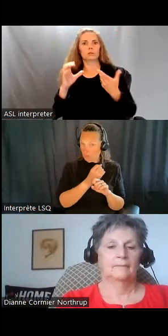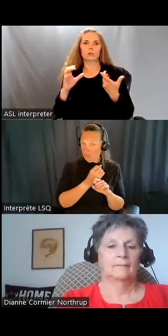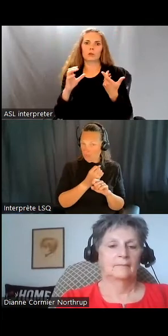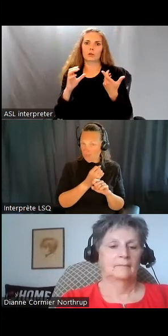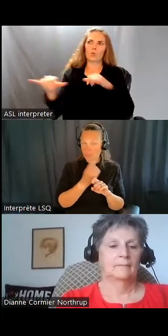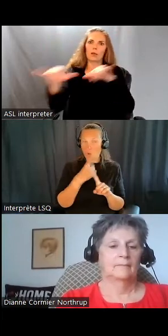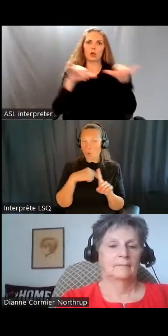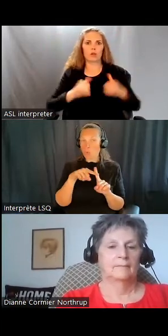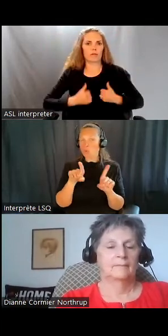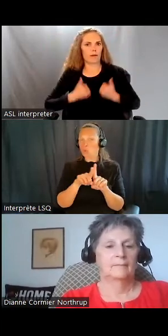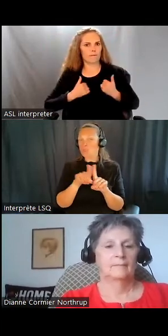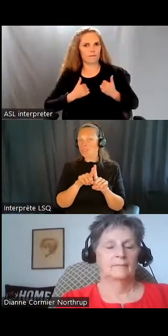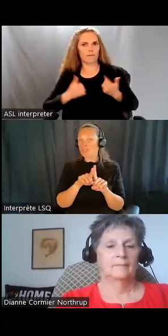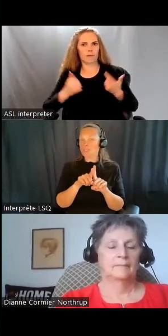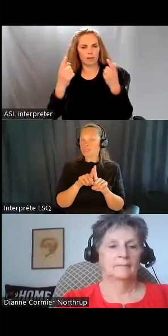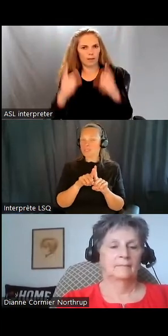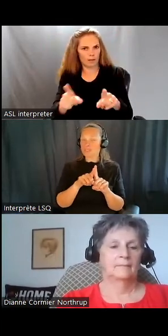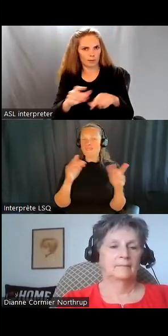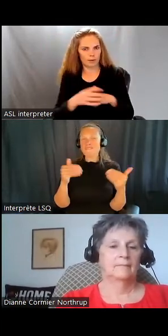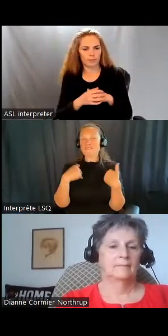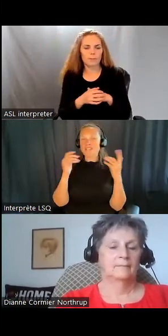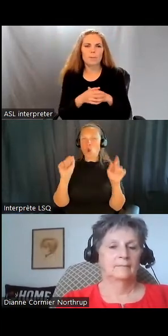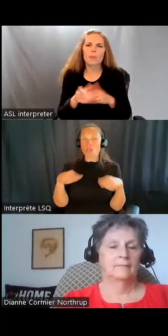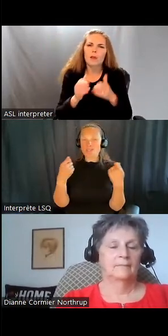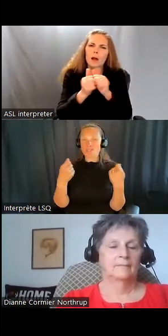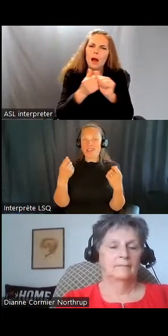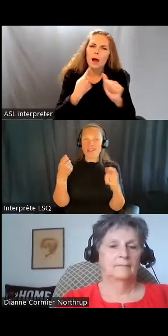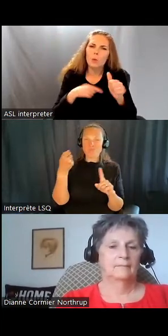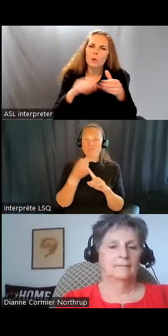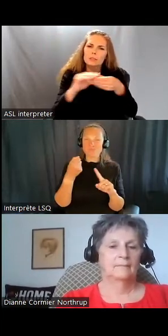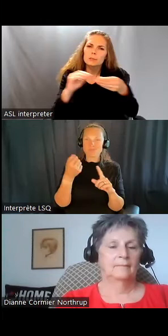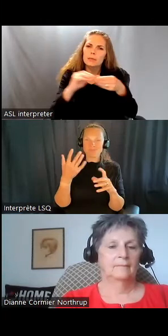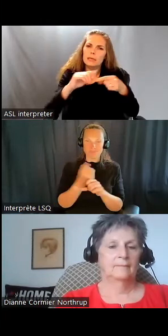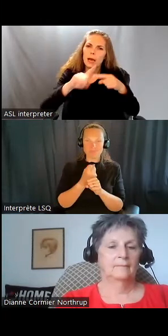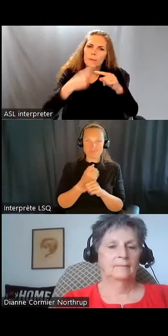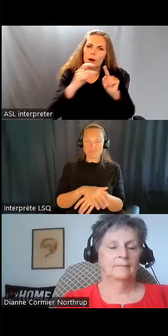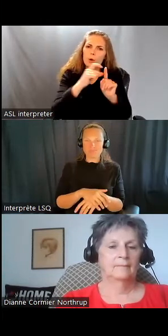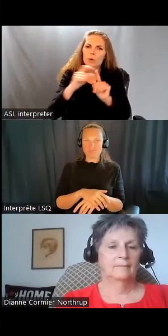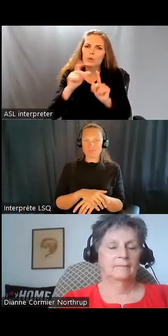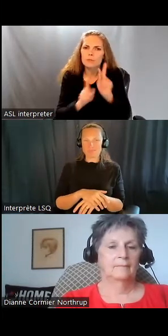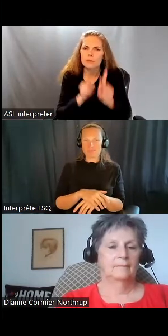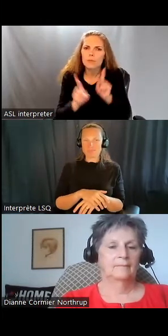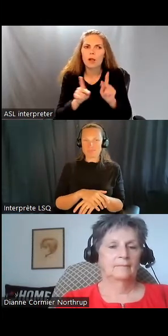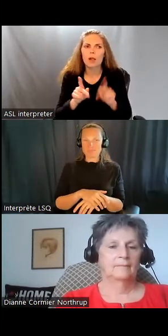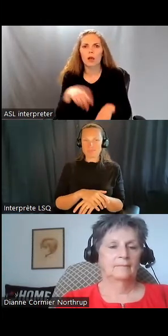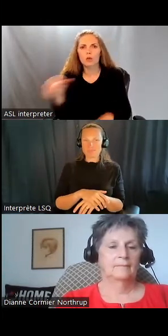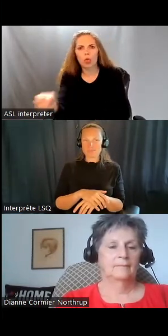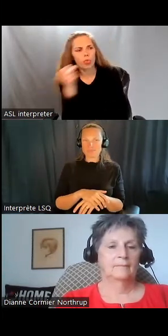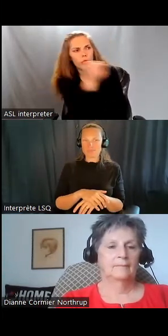d'une vie ordinaire. La façon dont on parle des gens et où on les place